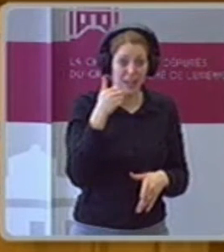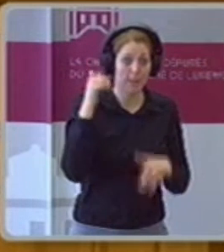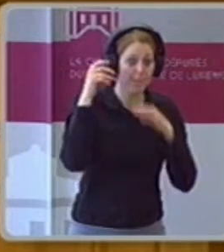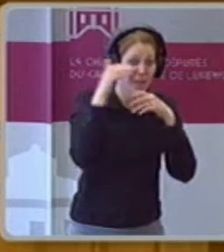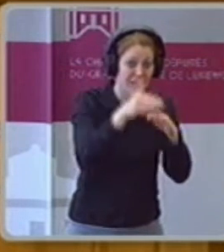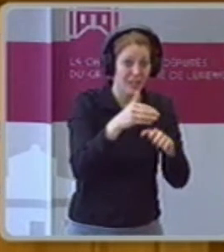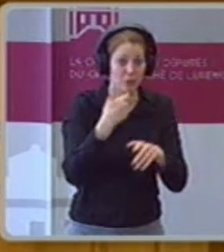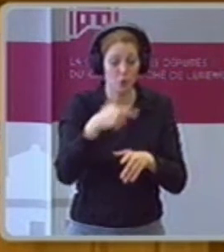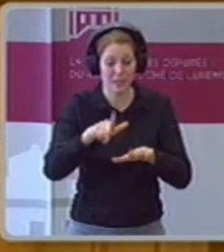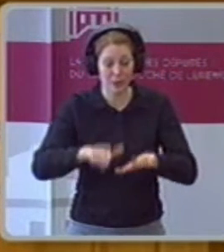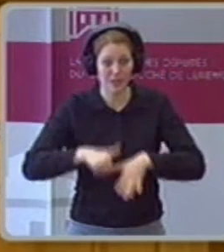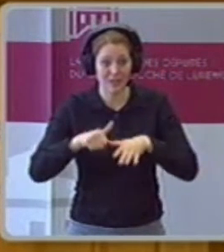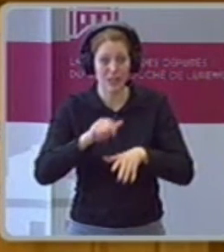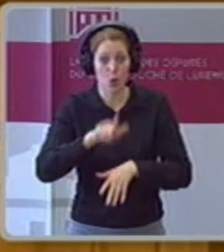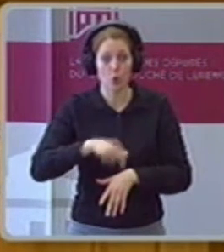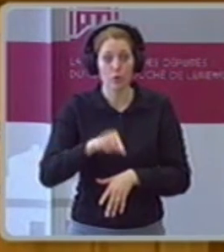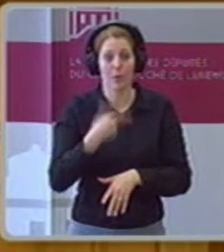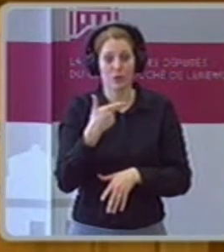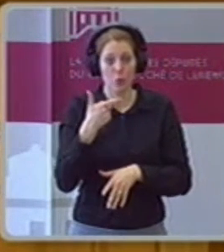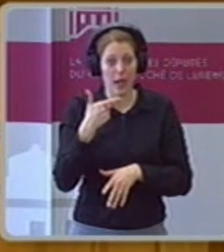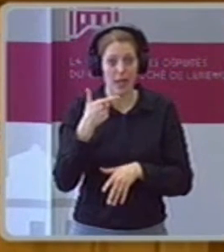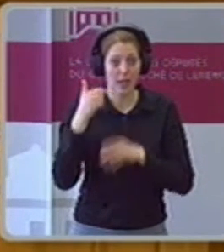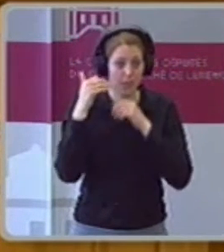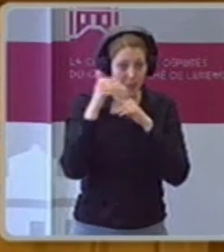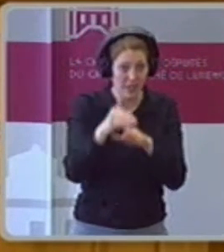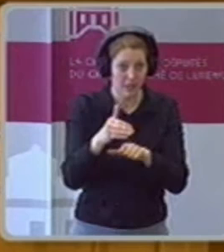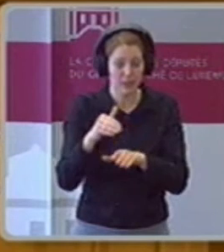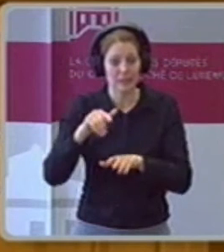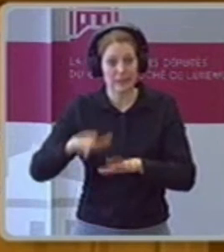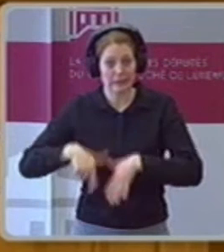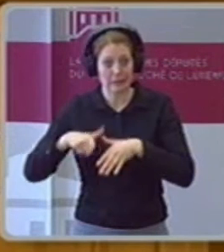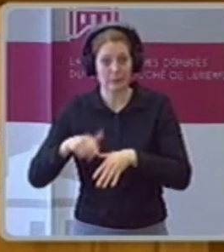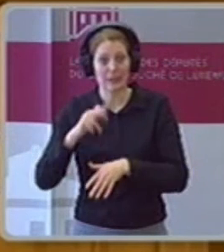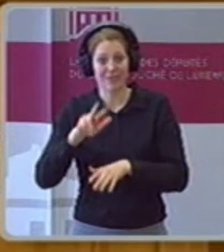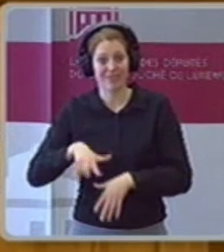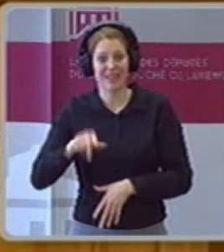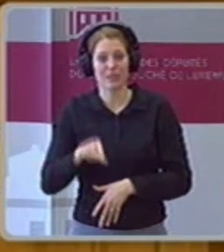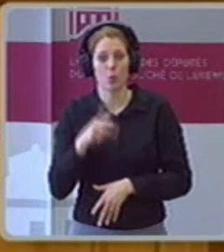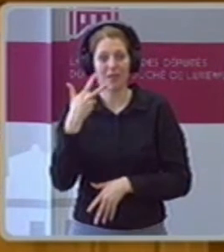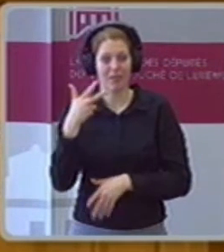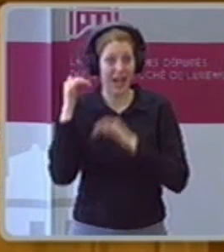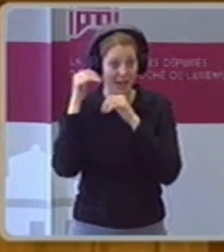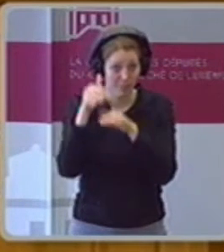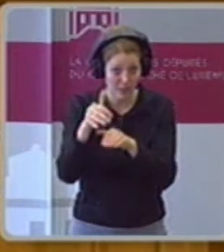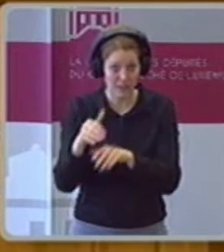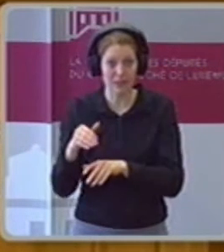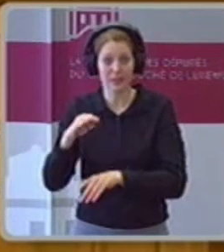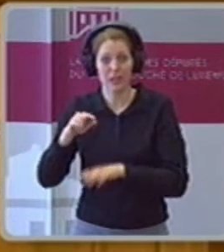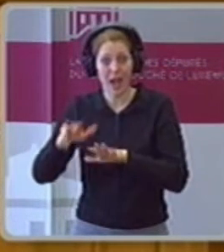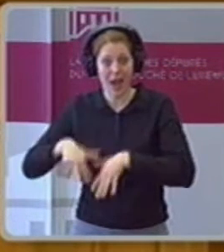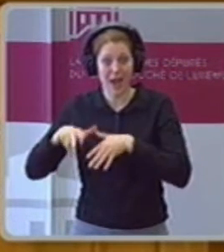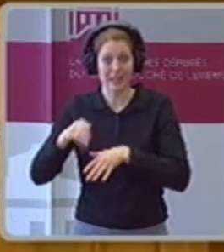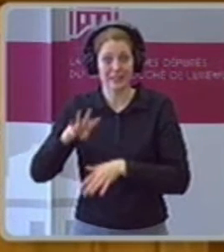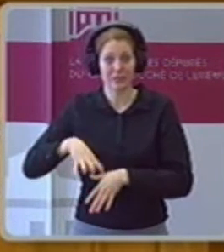,3 Milliarden, 2018 auf 14,3 Milliarden, 2019 auf 15,3 Milliarden, 2020 auf